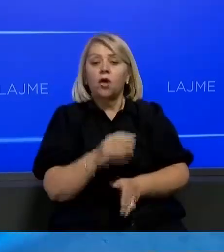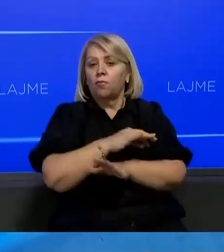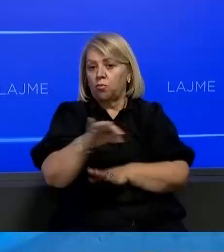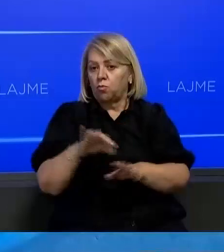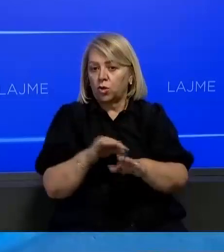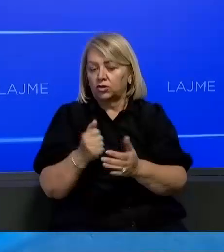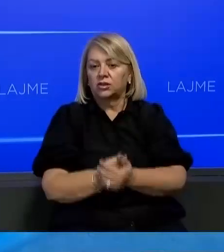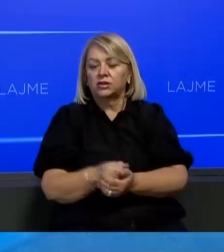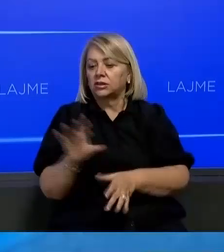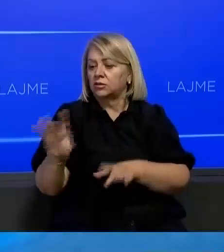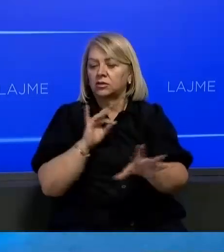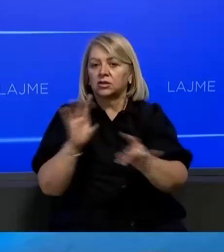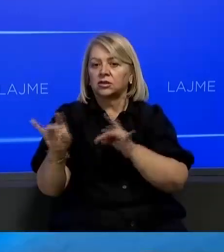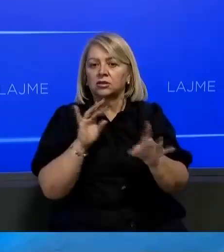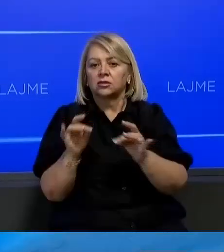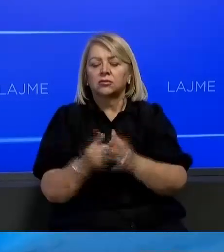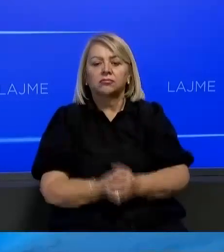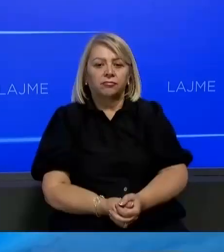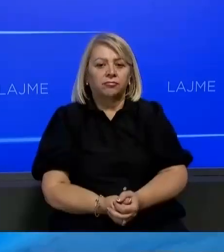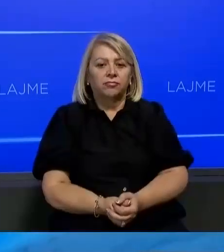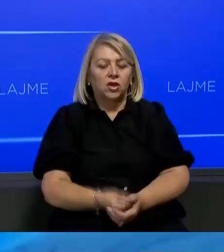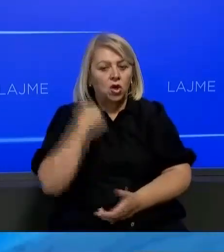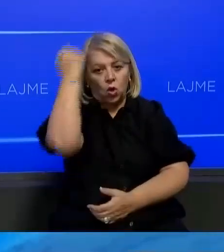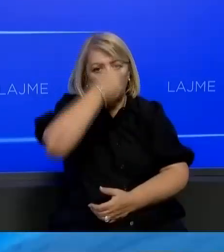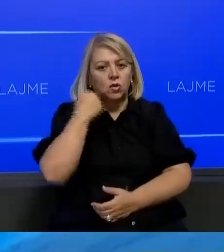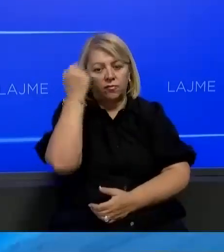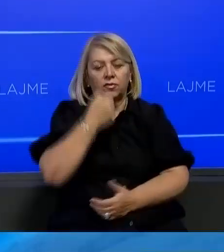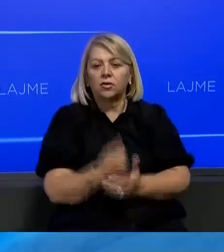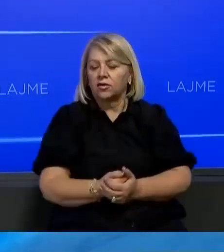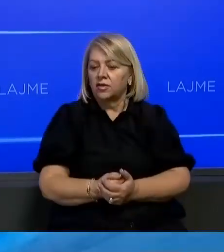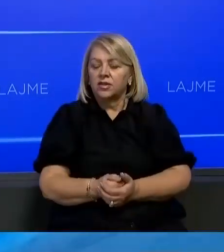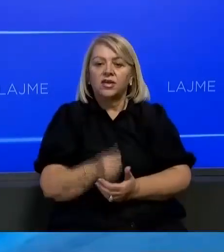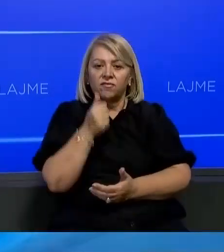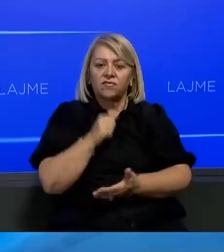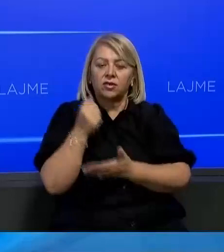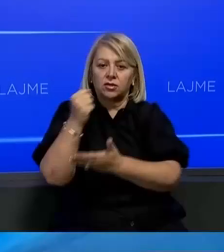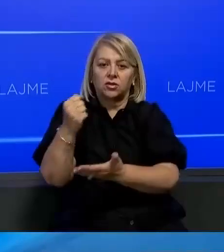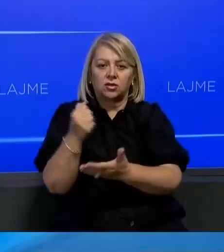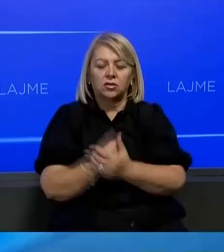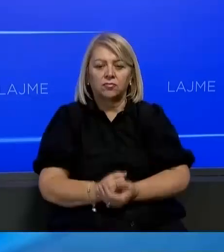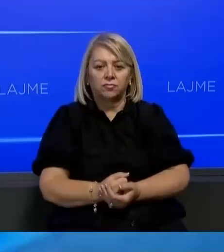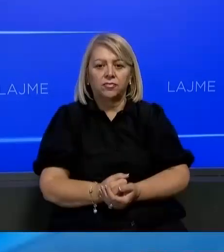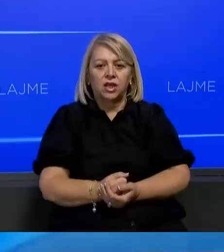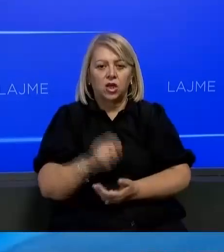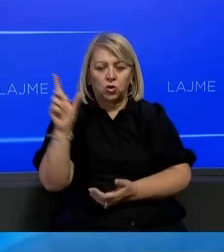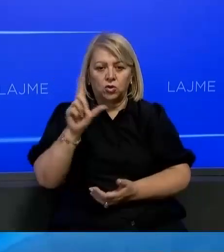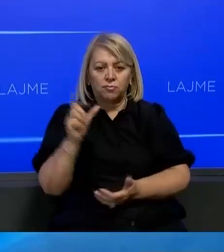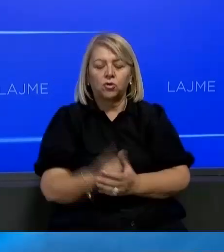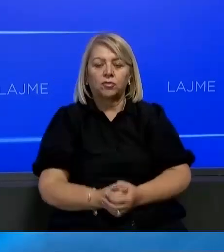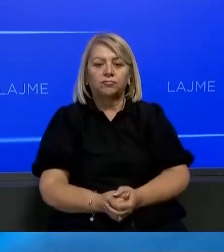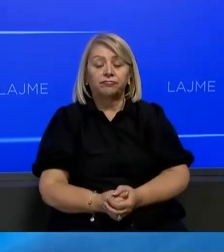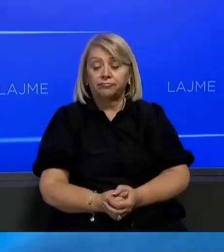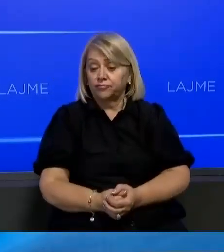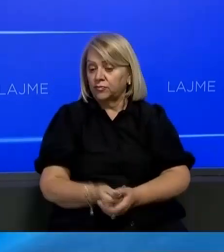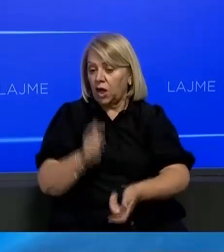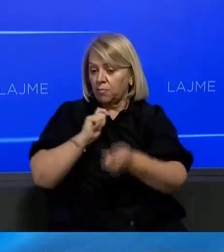që janë zgjedo për intervenim në Kosovë dhe të finansuar nga dukati madhe Luksemburgit. Të dy